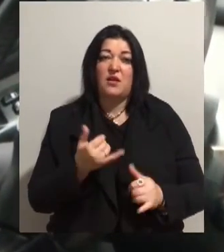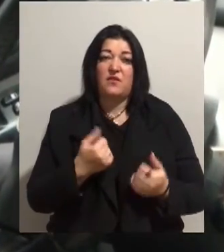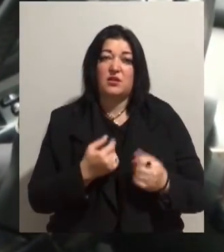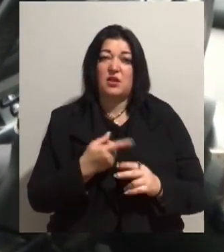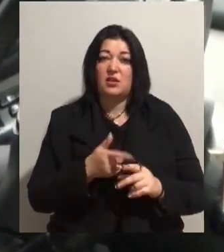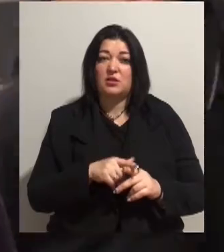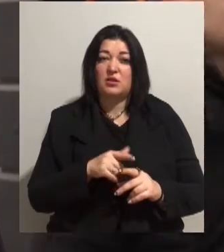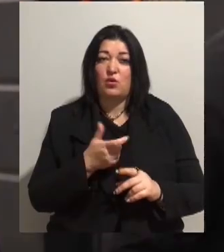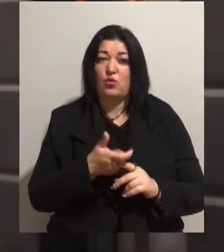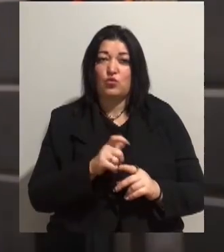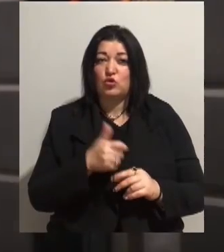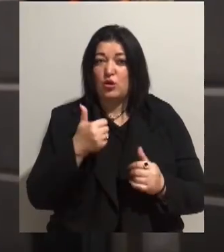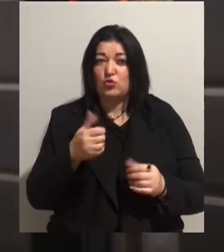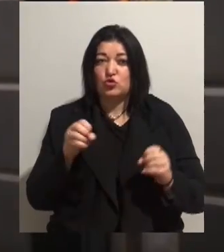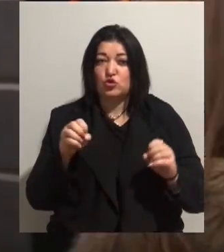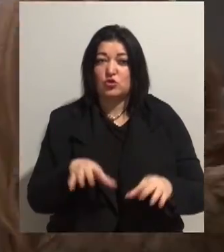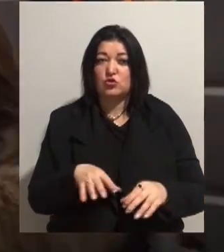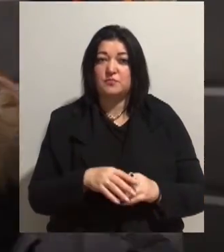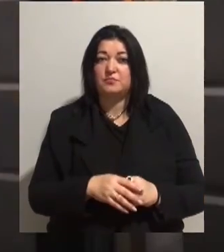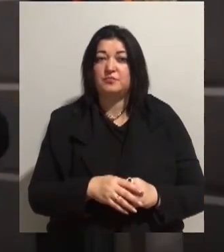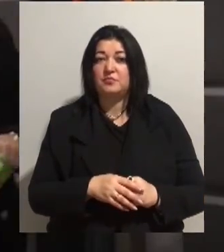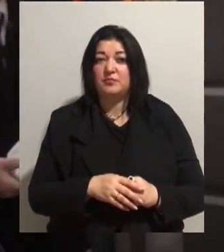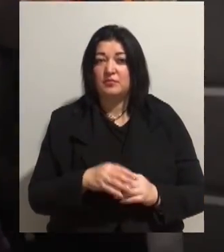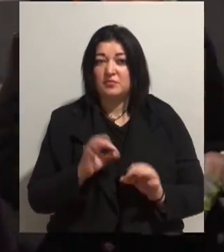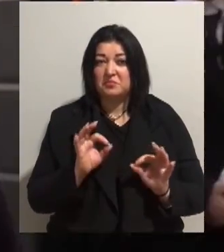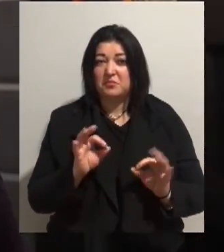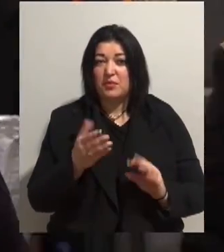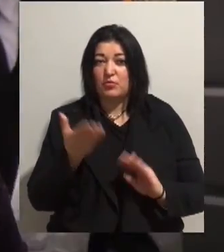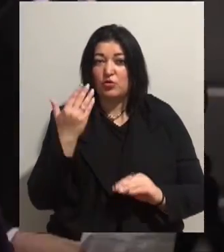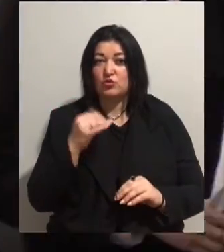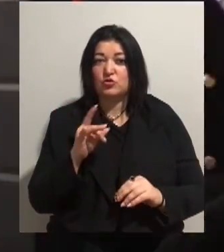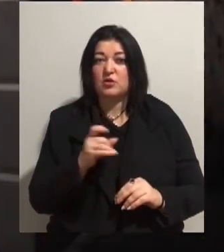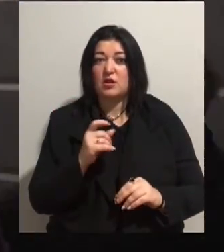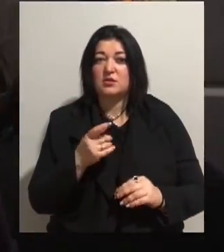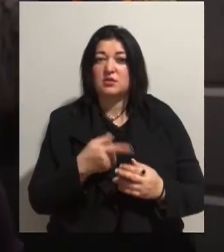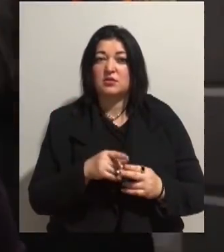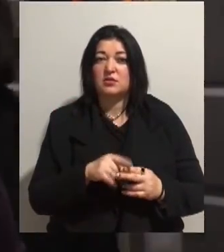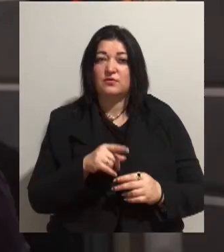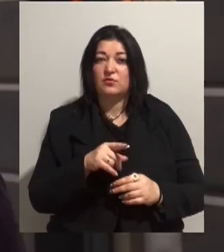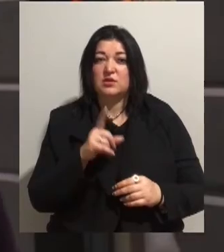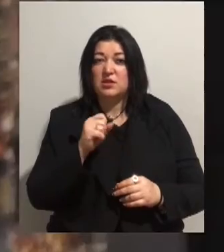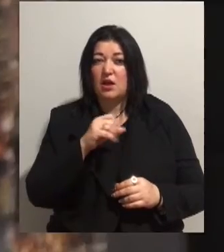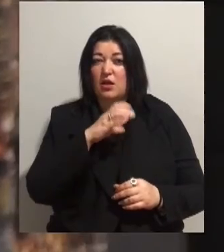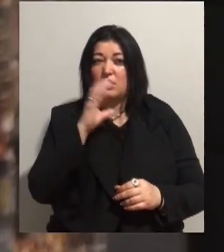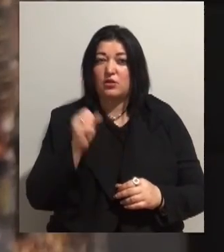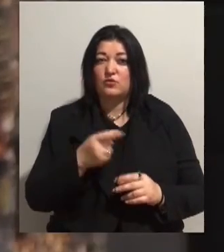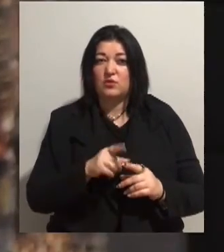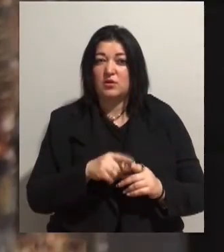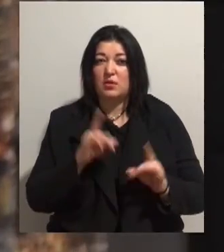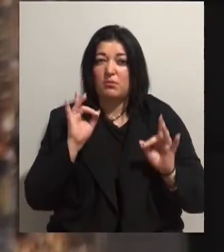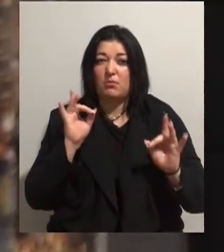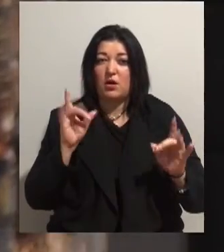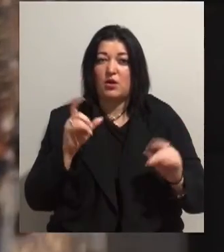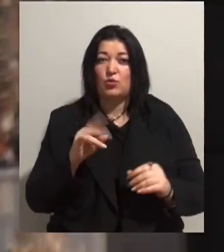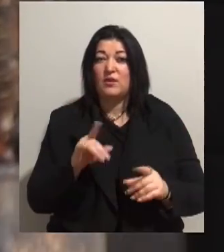добре рішення. Воно прошлый раз вони за ночь збабахнули. Все одно вони